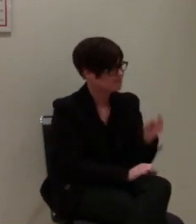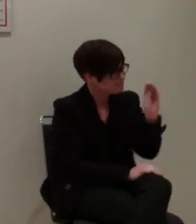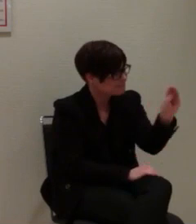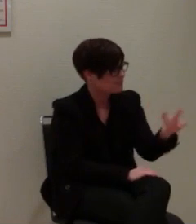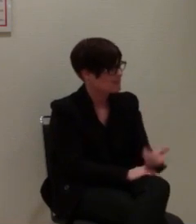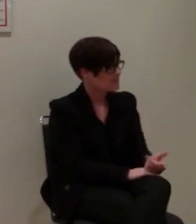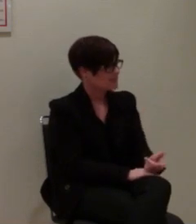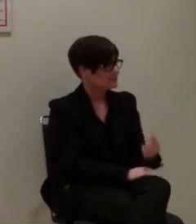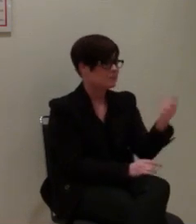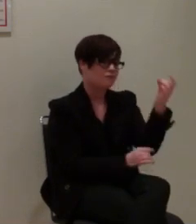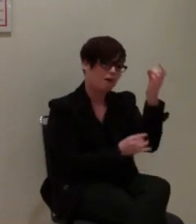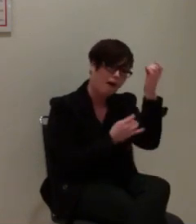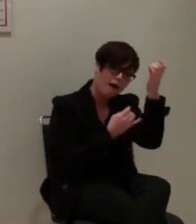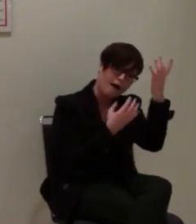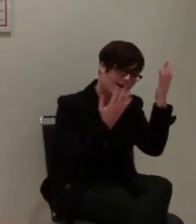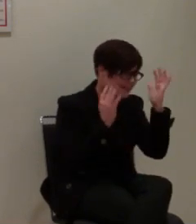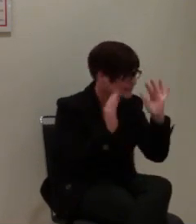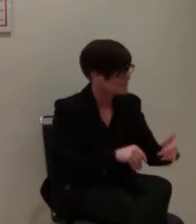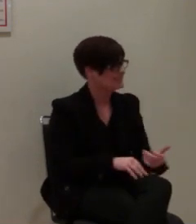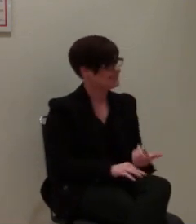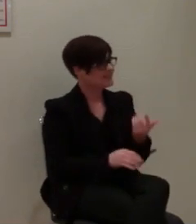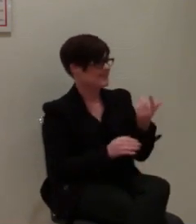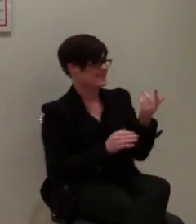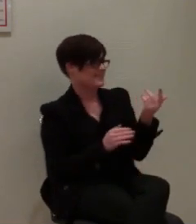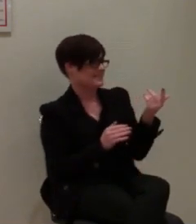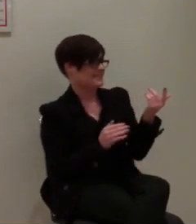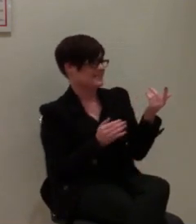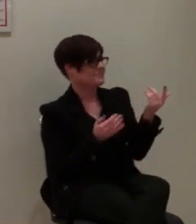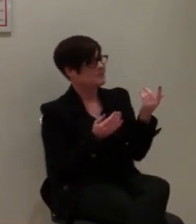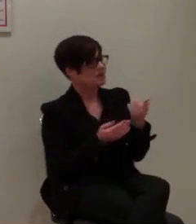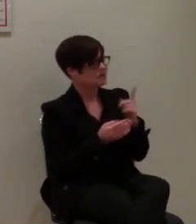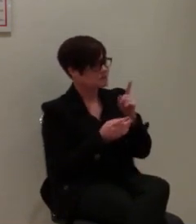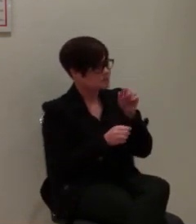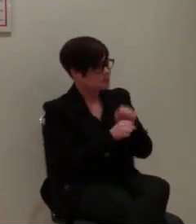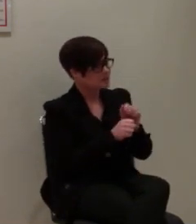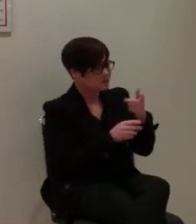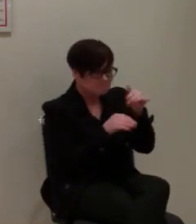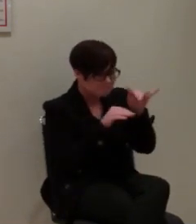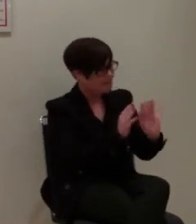Hat uns zwar sehr genervt, aber damit hatte er Erfolg.